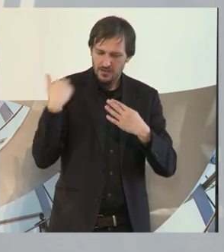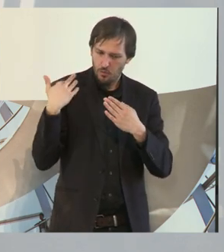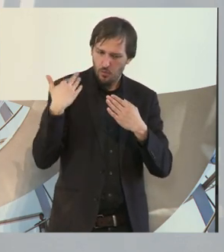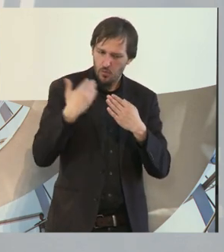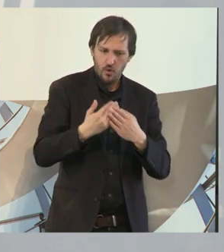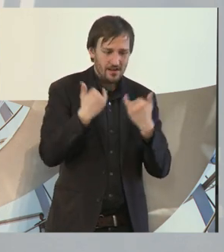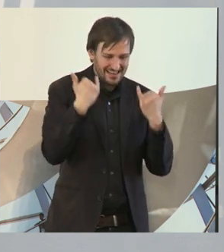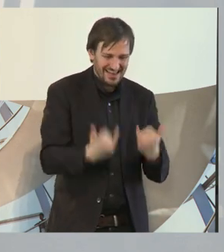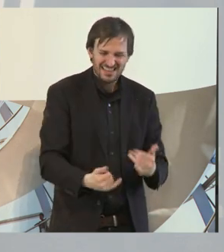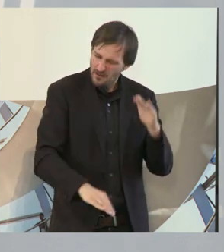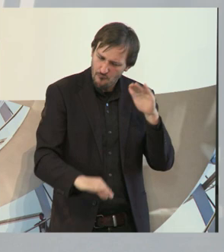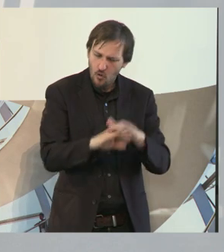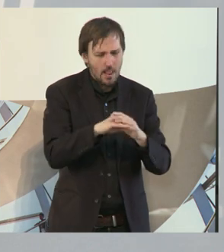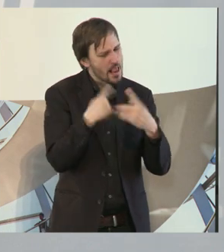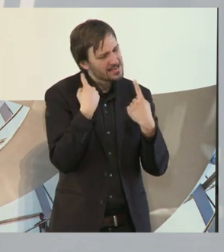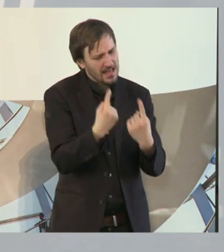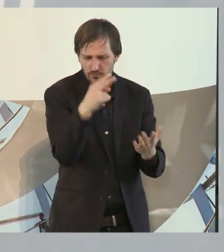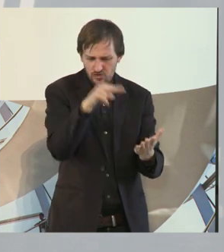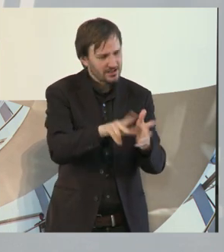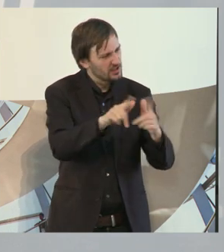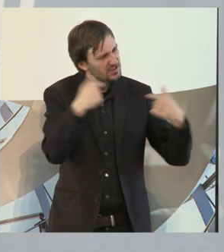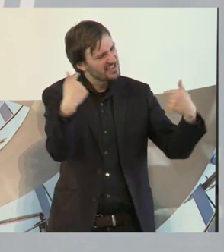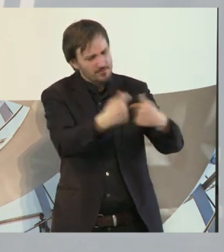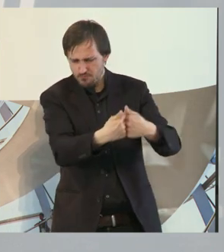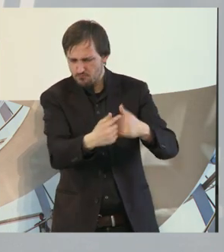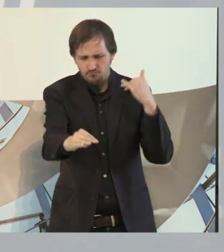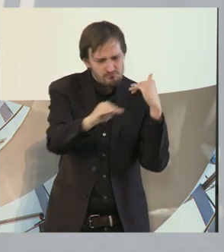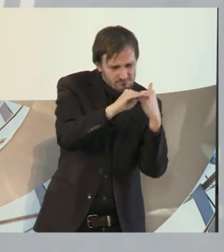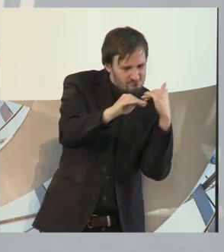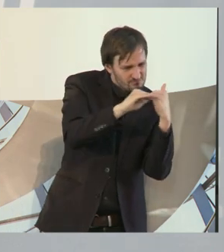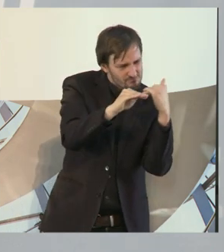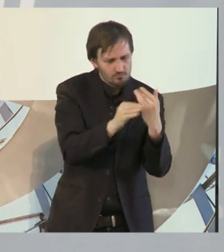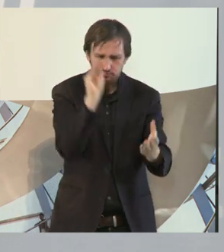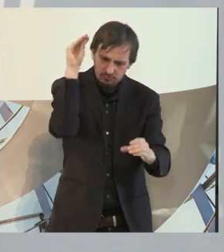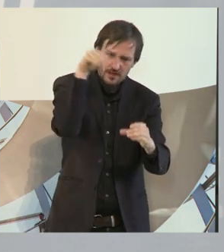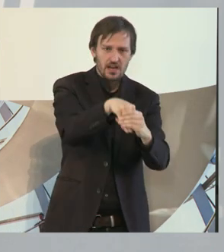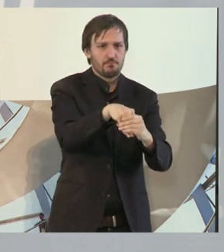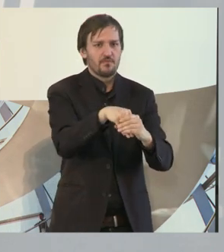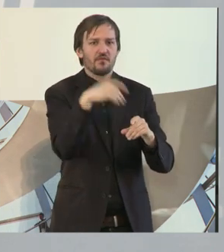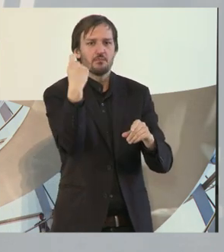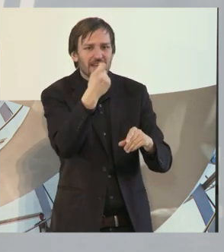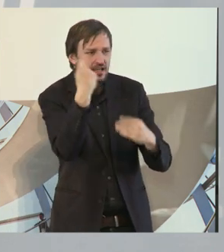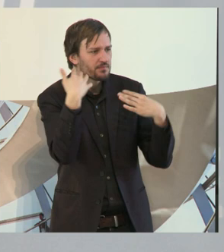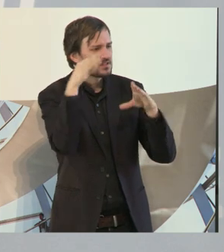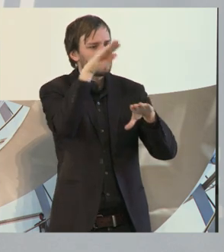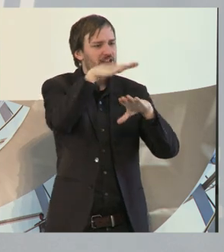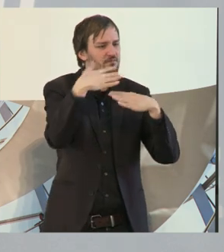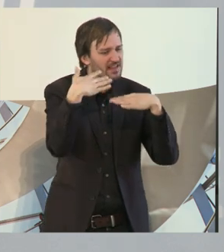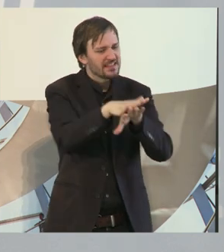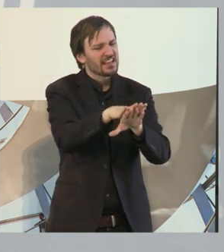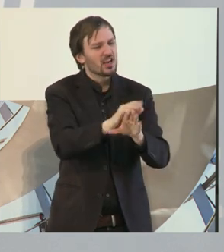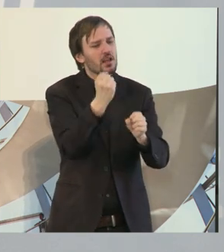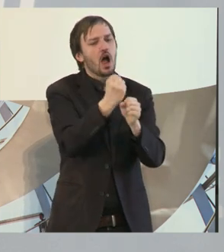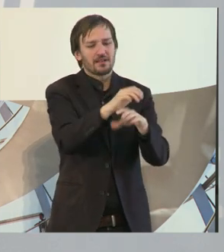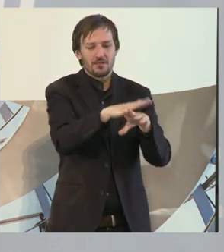selbstständig zu diesen Teams gehören. Es sind betriebsintegrierte Arbeitsplätze, sie sind also alle in der Werkstatt. Sie